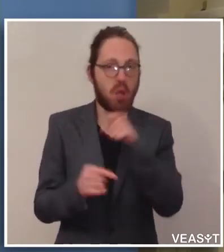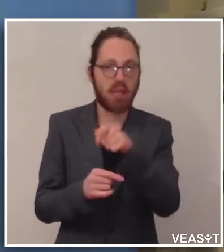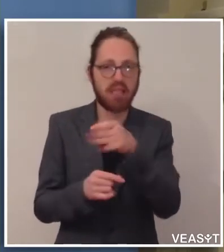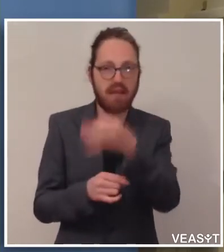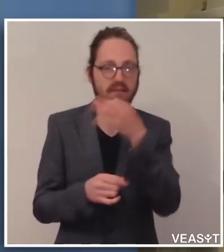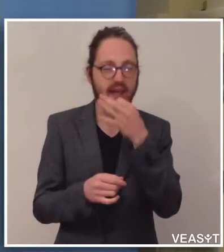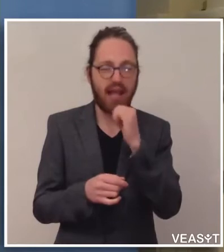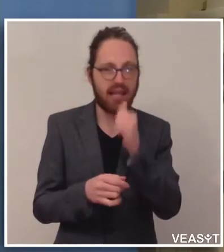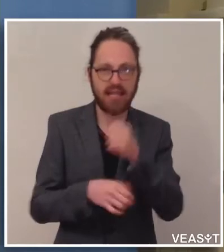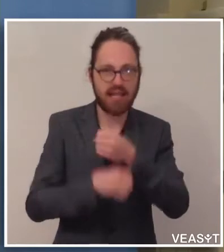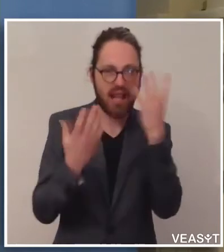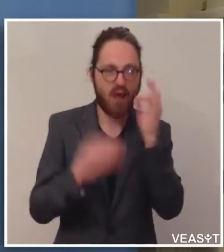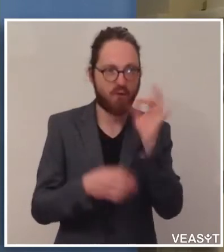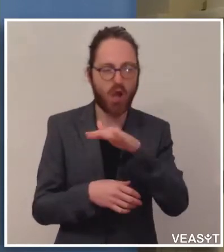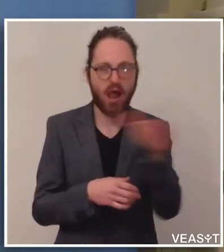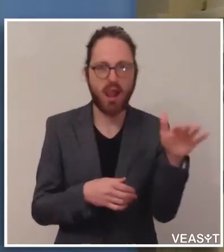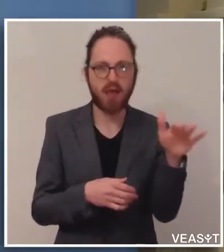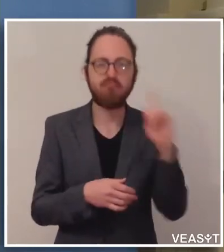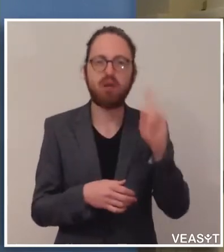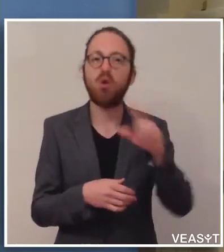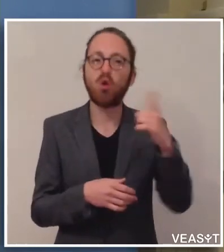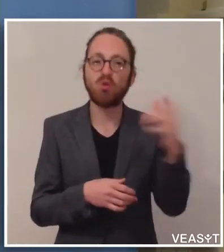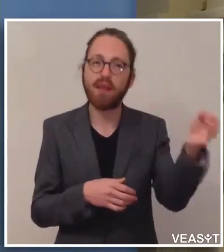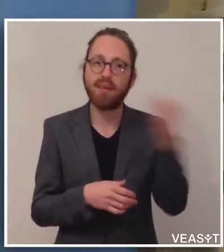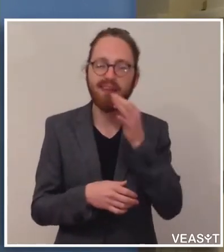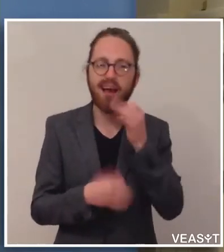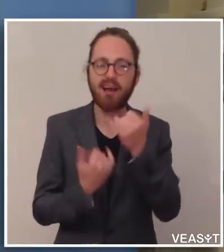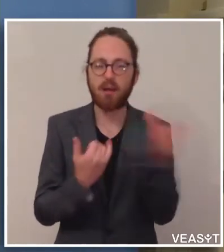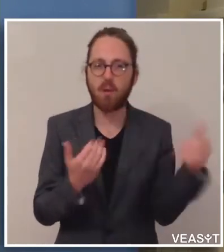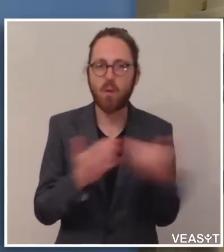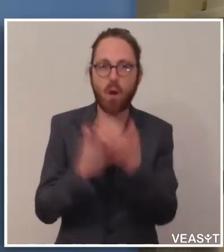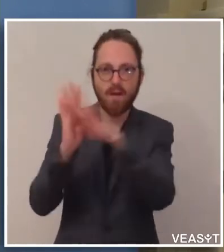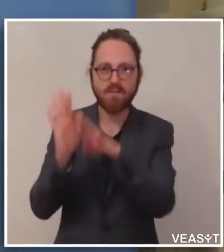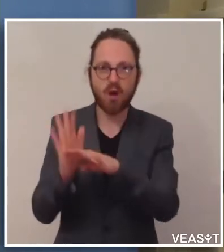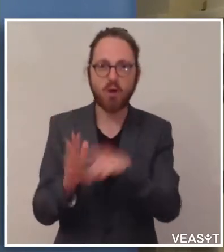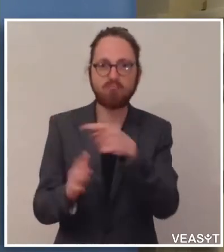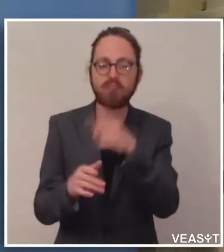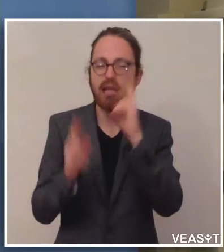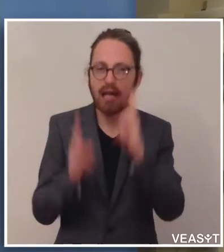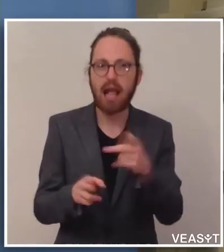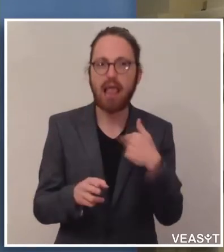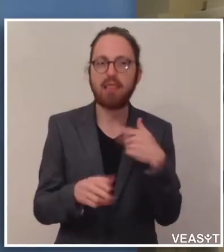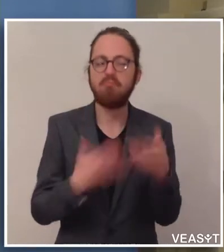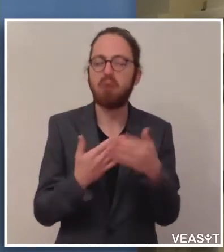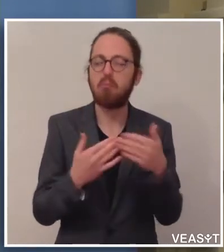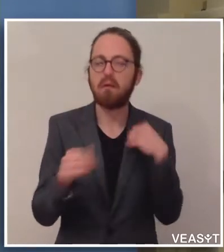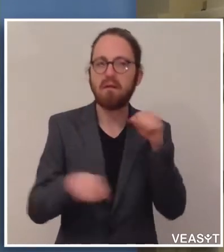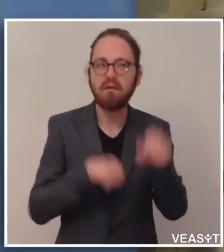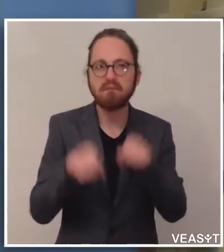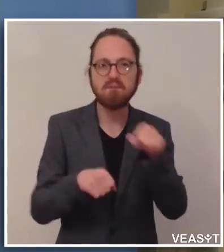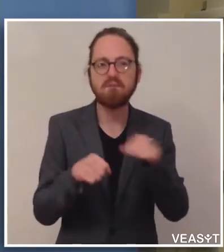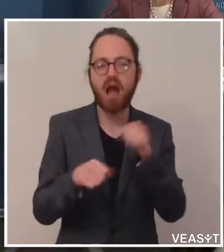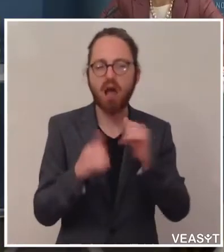Und die zweite Frage, auch mit der heutigen Verordnung, wo ja auch die Radwege drin sind, darf man jetzt eine Fahrradtour unternehmen oder nicht?